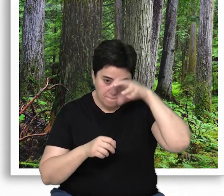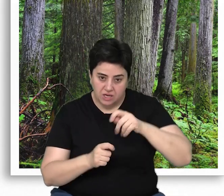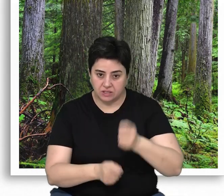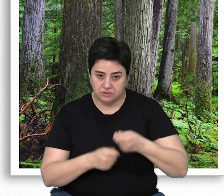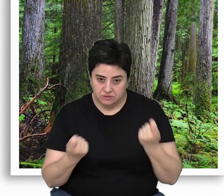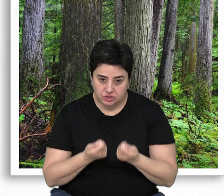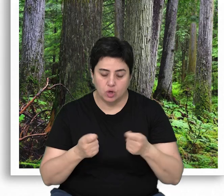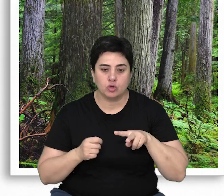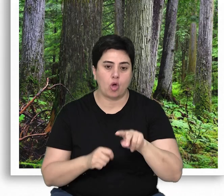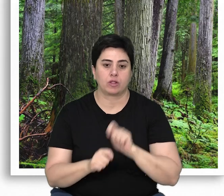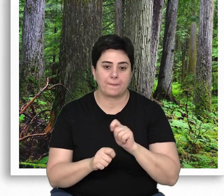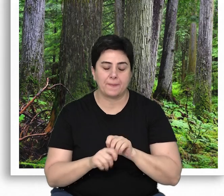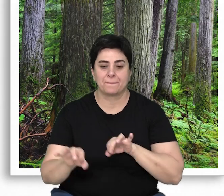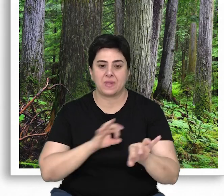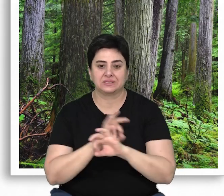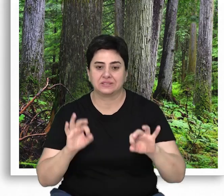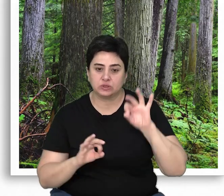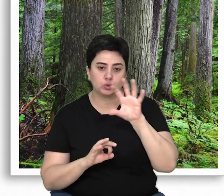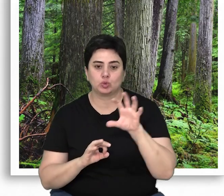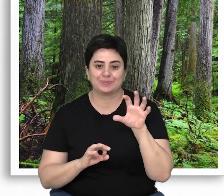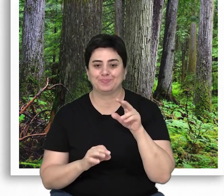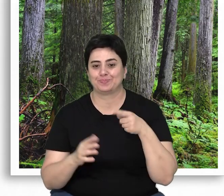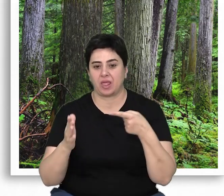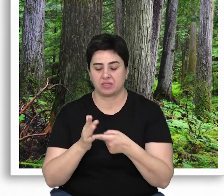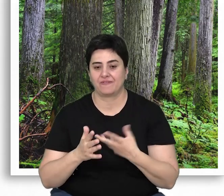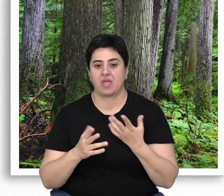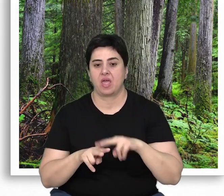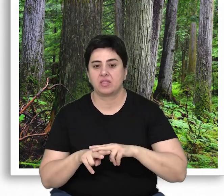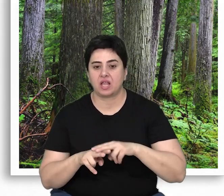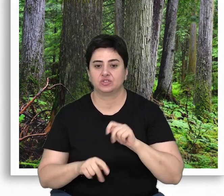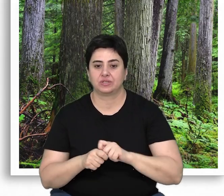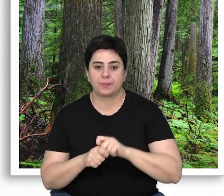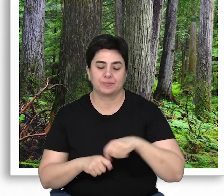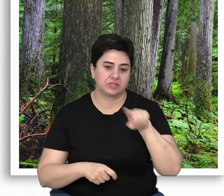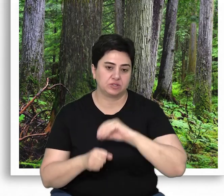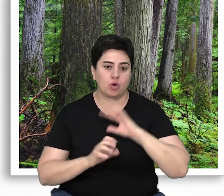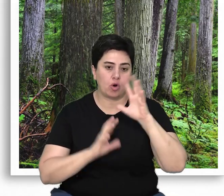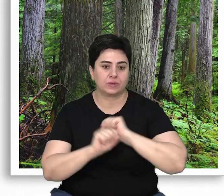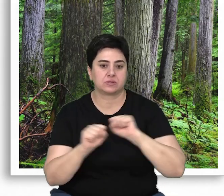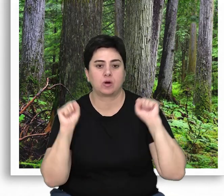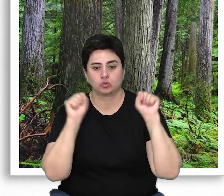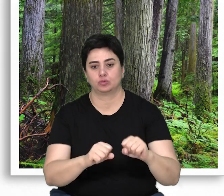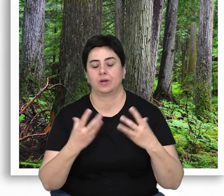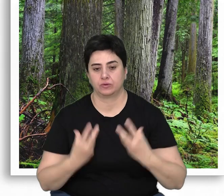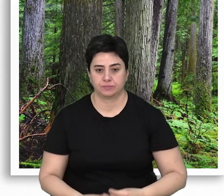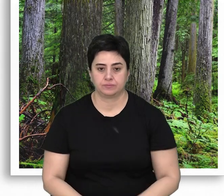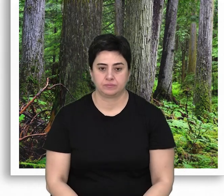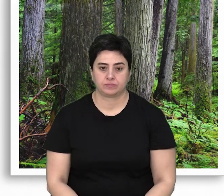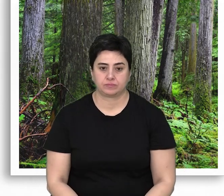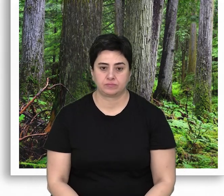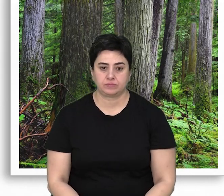madencilik, yol yapımları, plansız turizm uygulamaları ve enerji yatırımları bu ormanlara yönelik en önemli